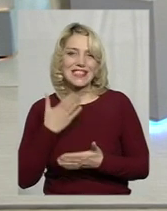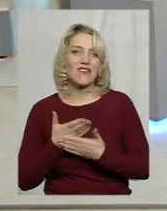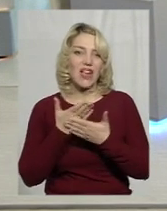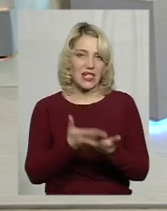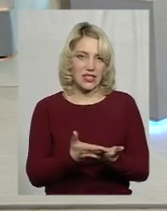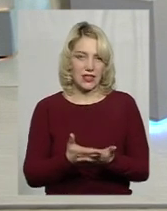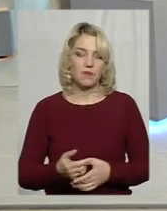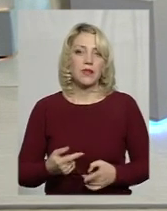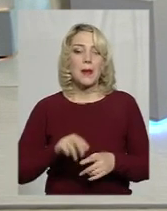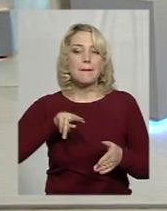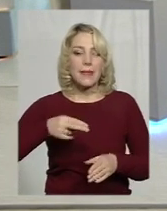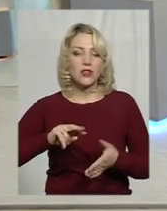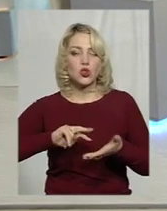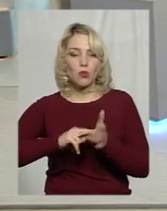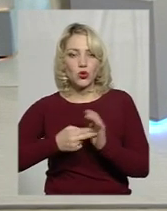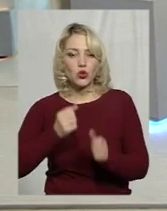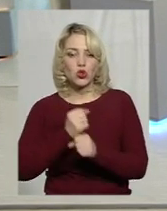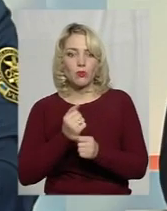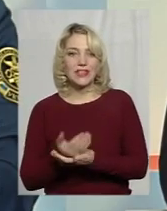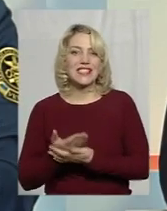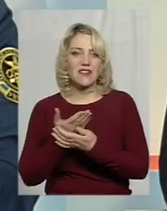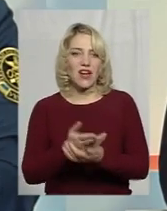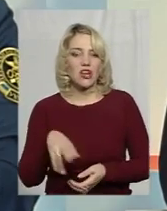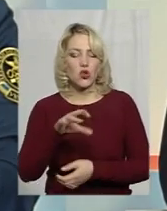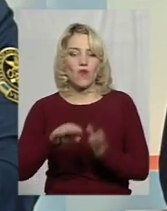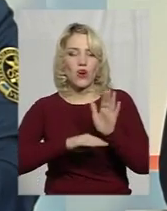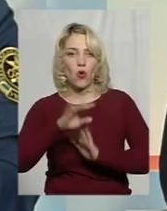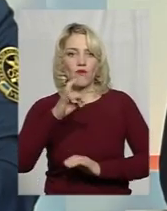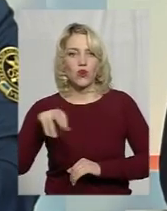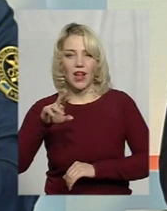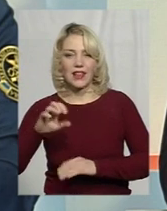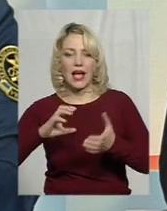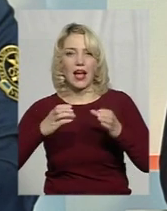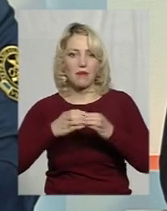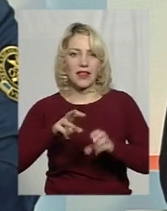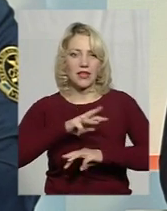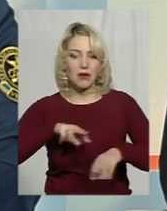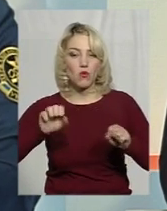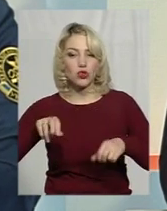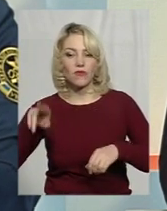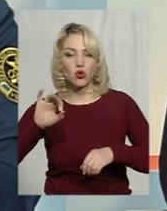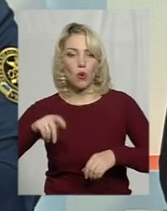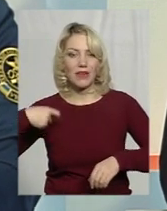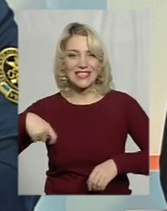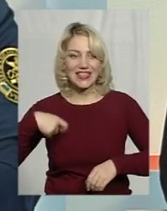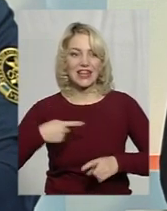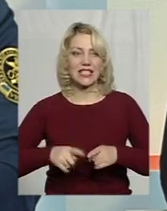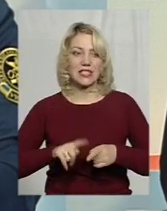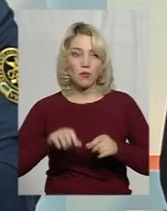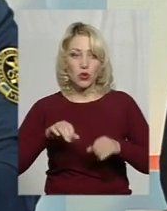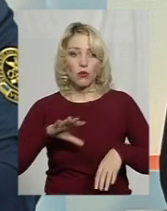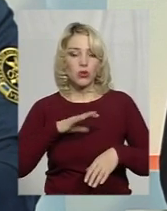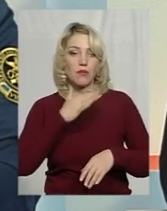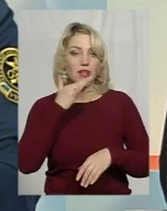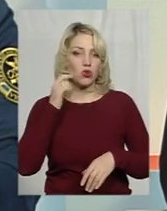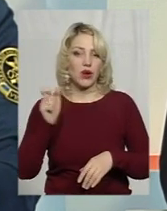в п'ятницю планується робити звернення до Верховної Ради та Кабінету Міністрів, можливо, до президента. Це буде від міської. Ми вже робили